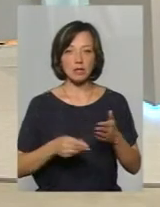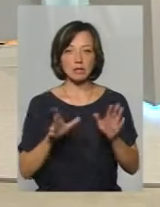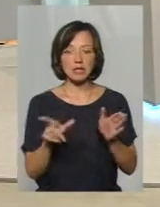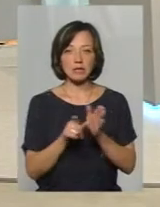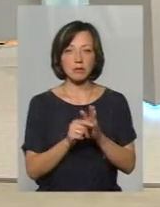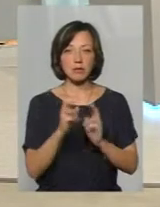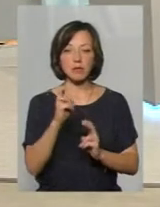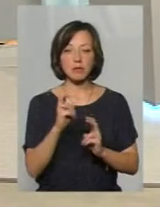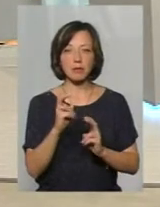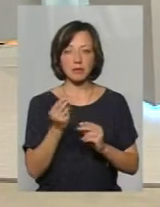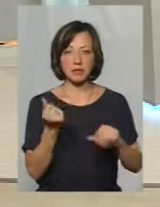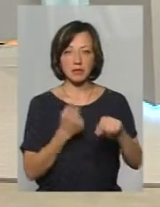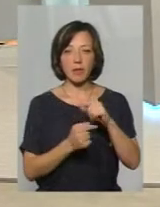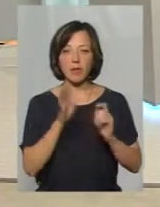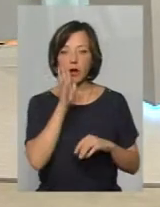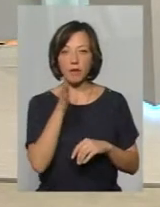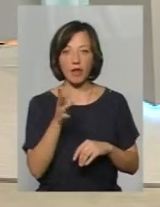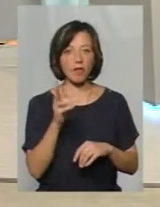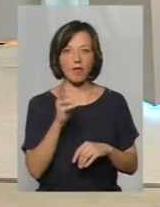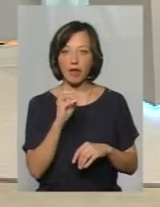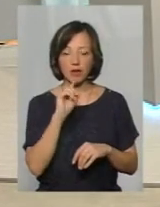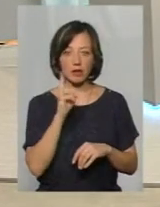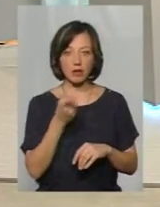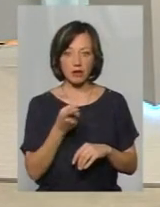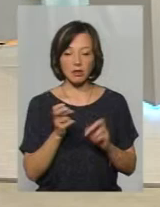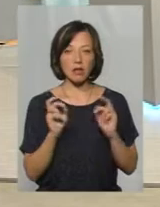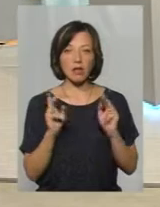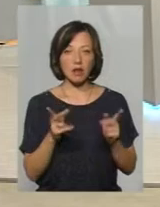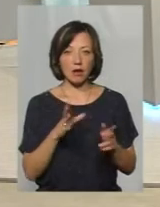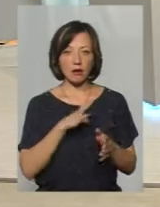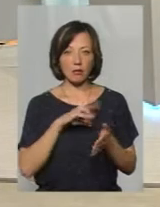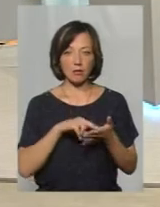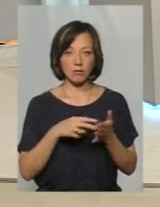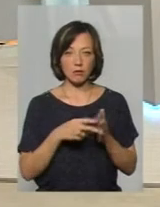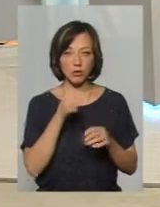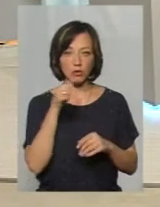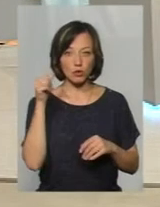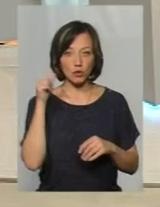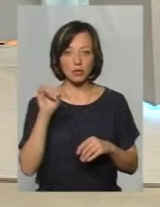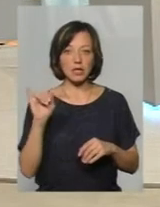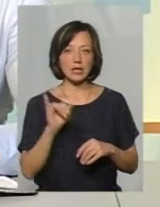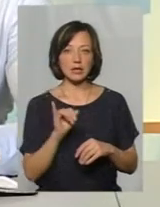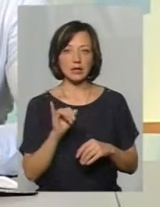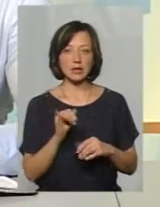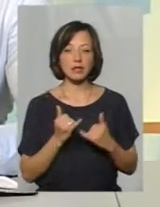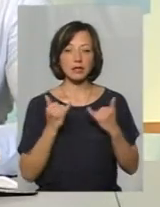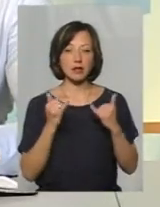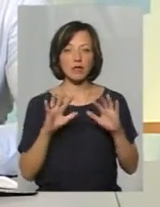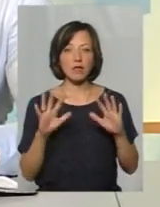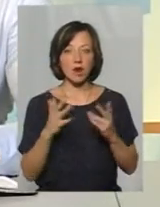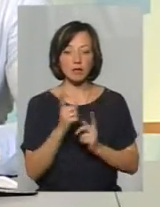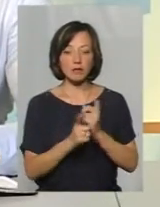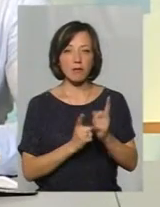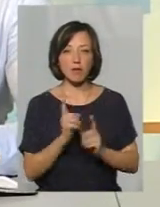підприємцями на 5 років, не на один рік, як в минулому. І у разі